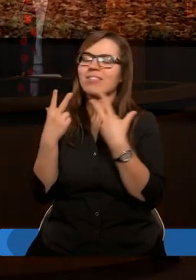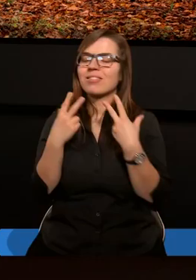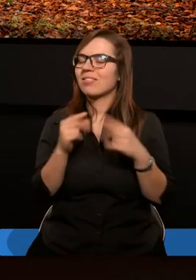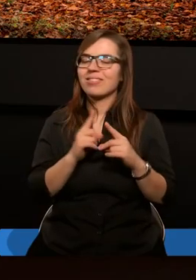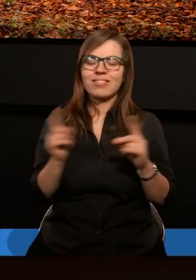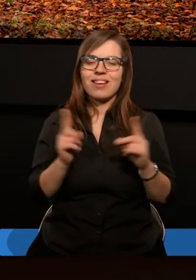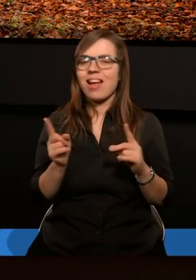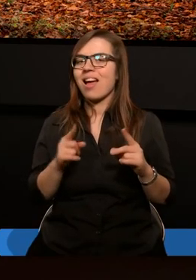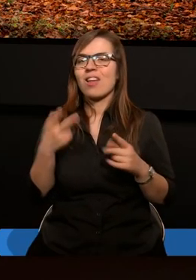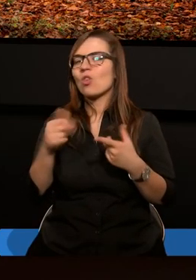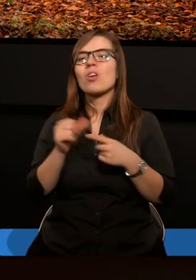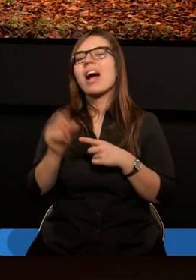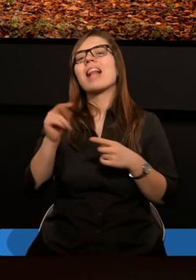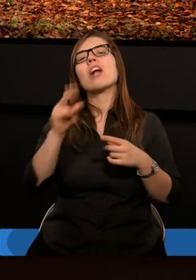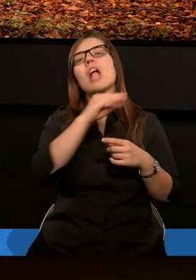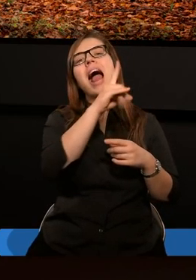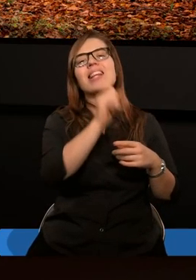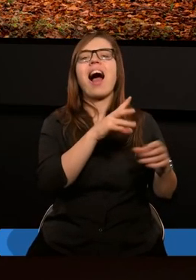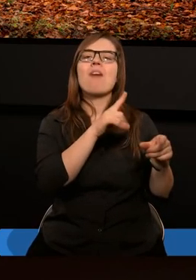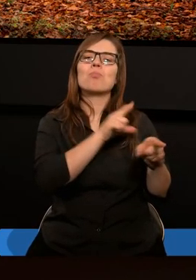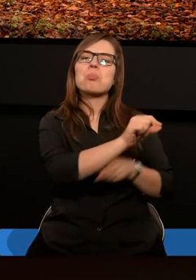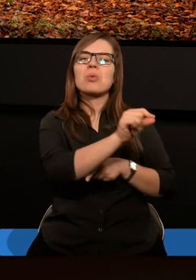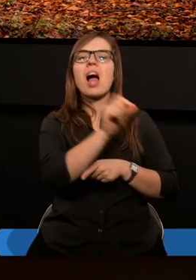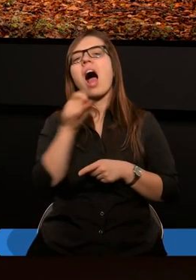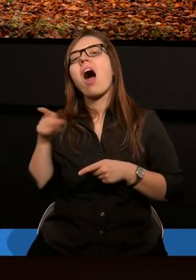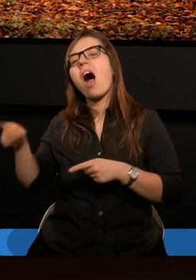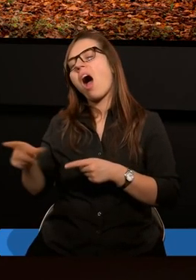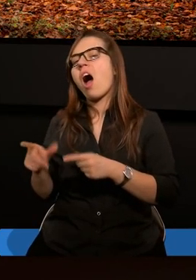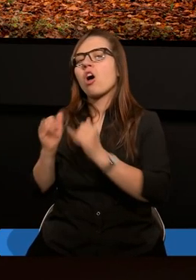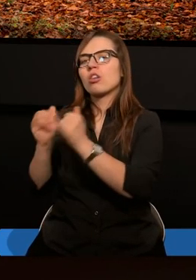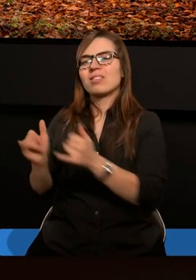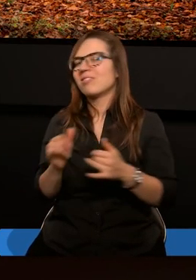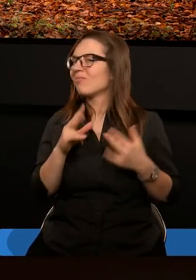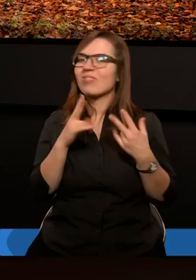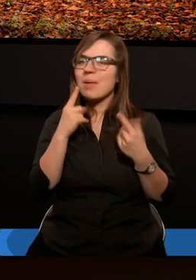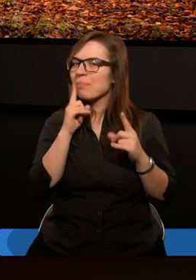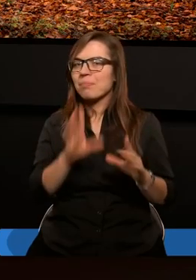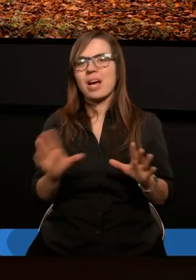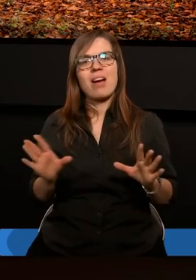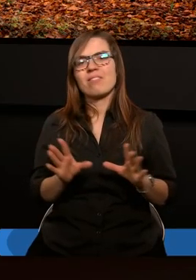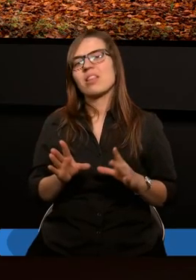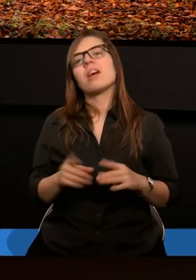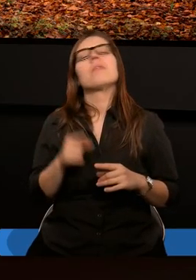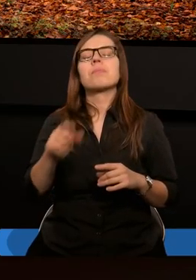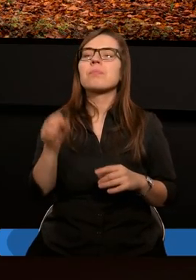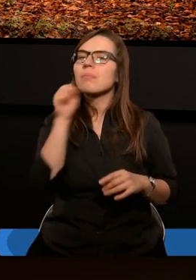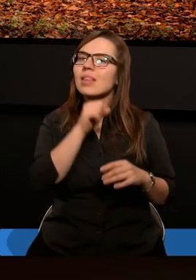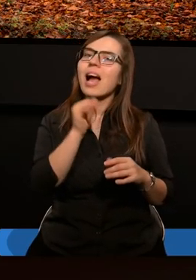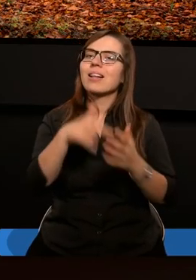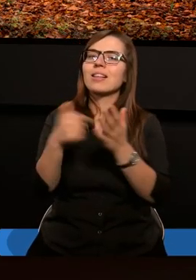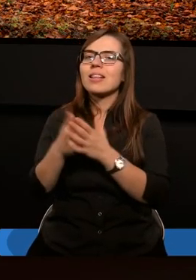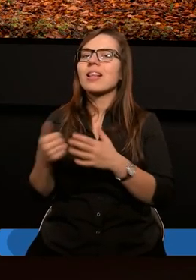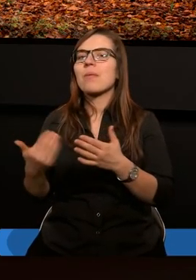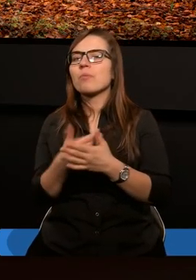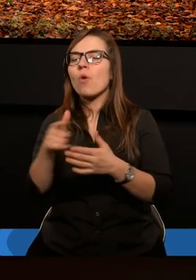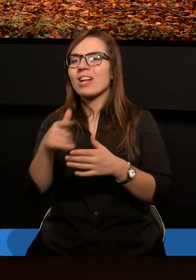a Ezawowi nie. Jest cała masa tekstów biblijnych, staro- i nowotestamentowych,